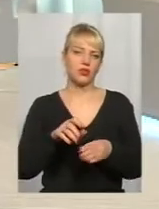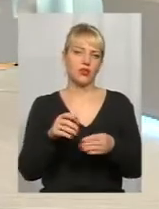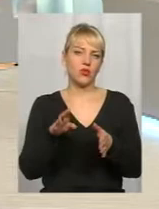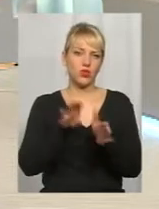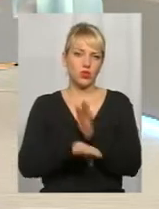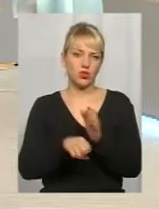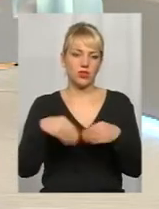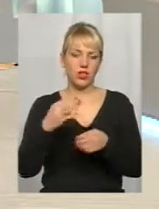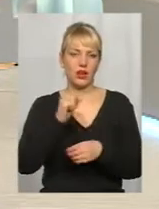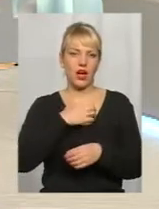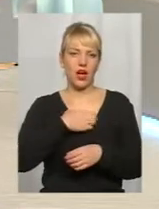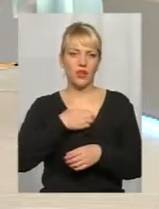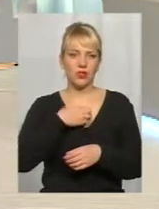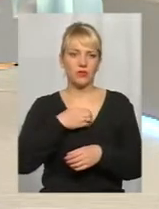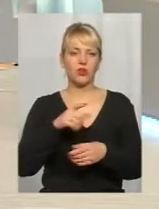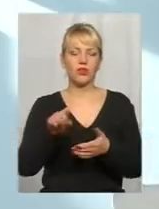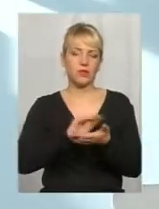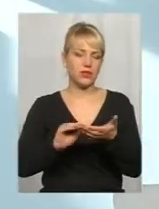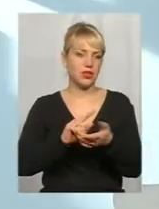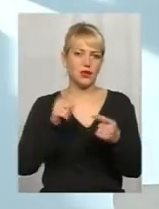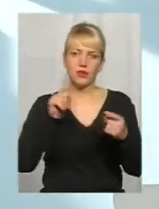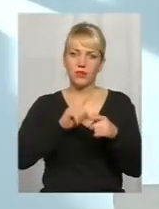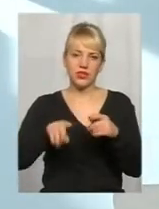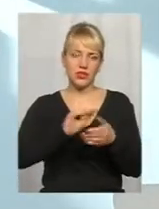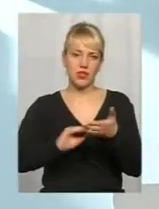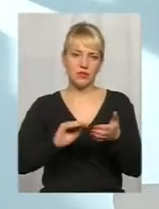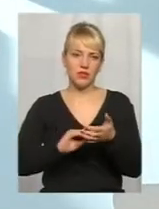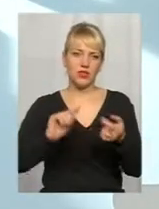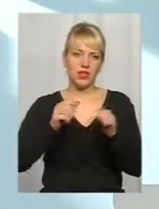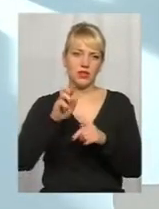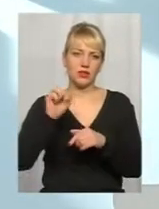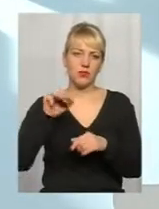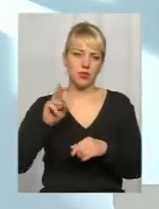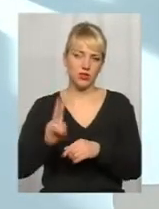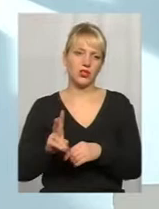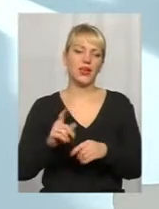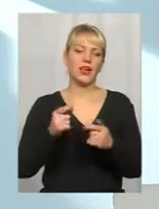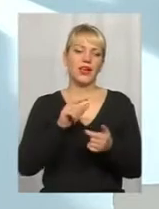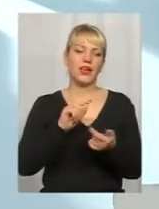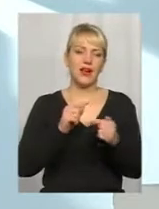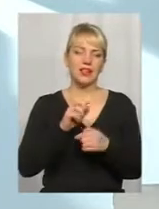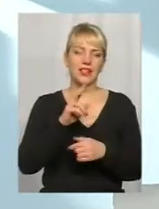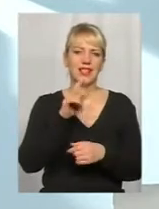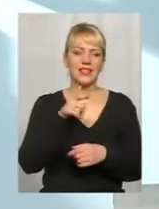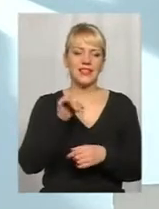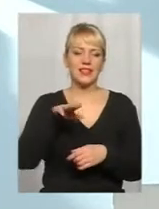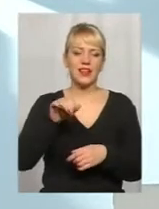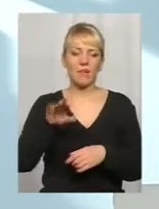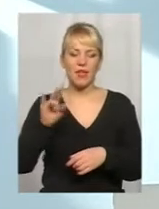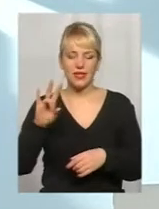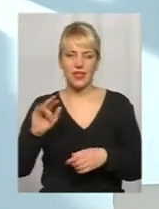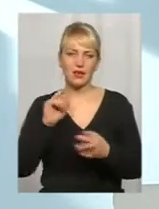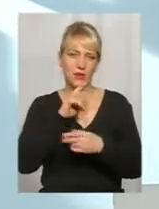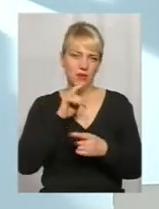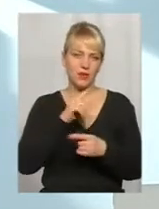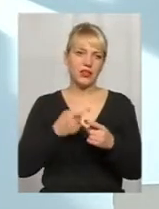назначит і кортикостероїдні гормони для лечення та астмы, інгаляціону, і те ж антигистаминні препарати, і те ж антибіотики,